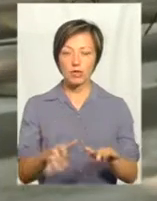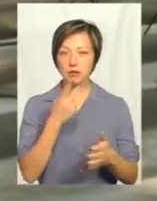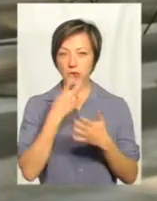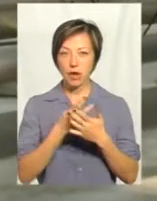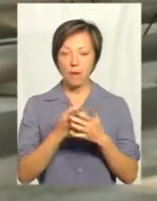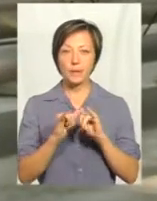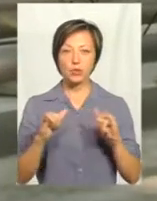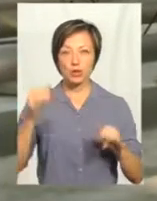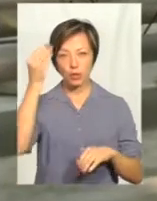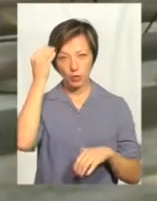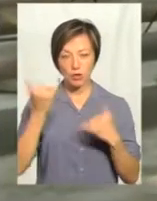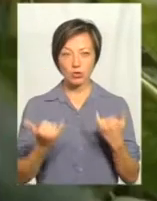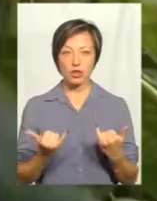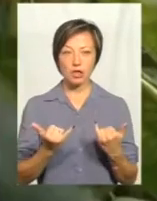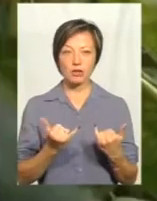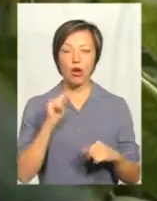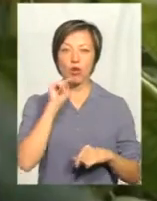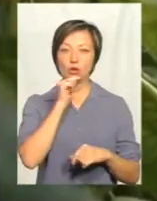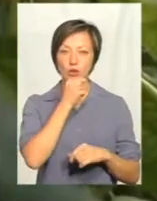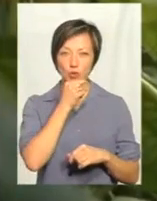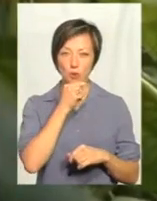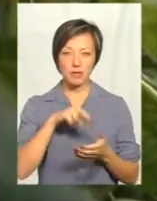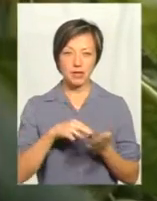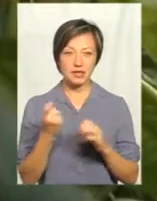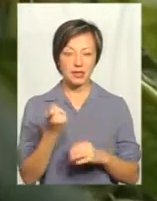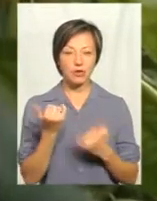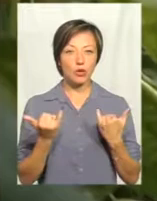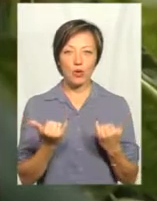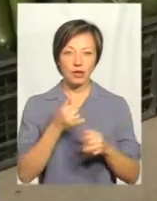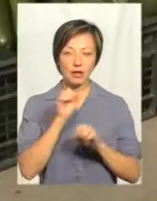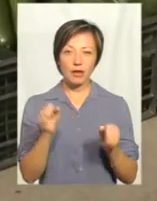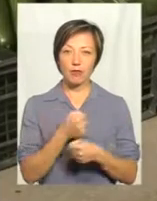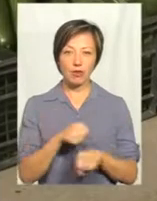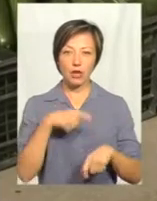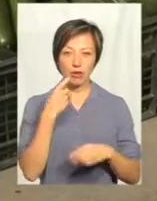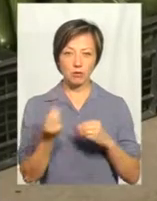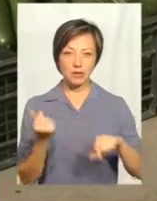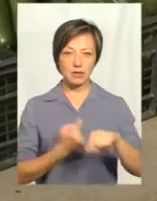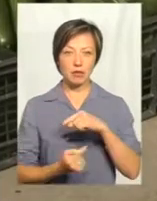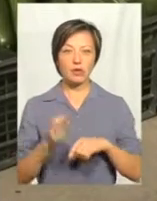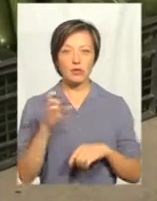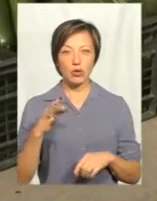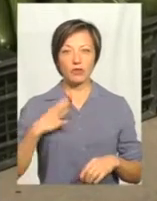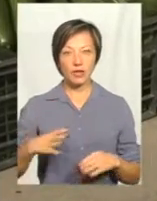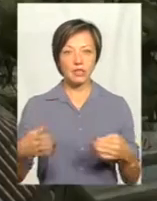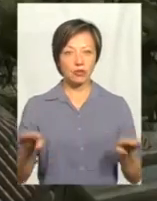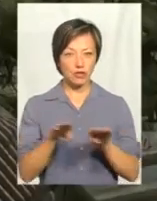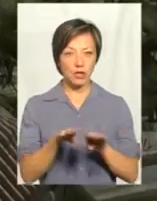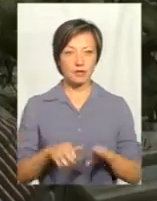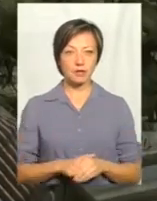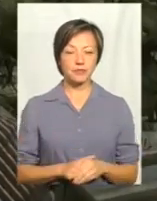прогресивна думка сучасного ощадливого економіста. Інакше сьогодні й не можна, кажуть підприємці, бо ж доведеться зачинятися.